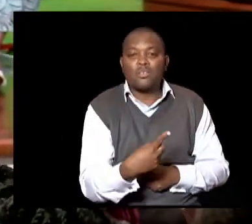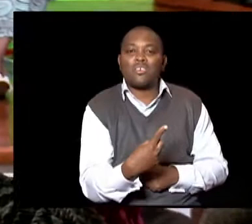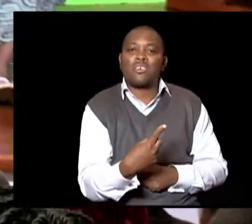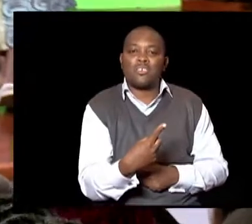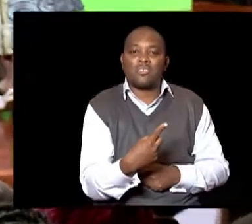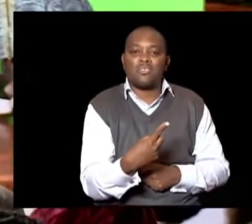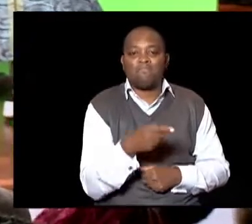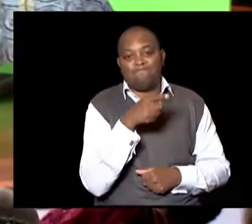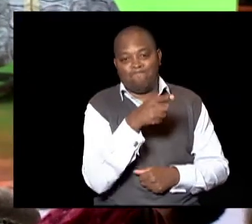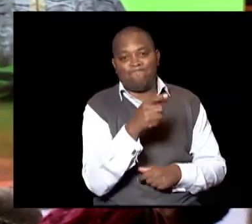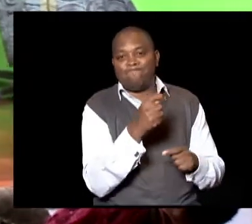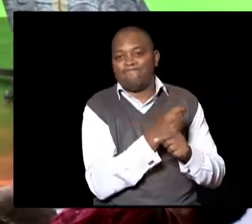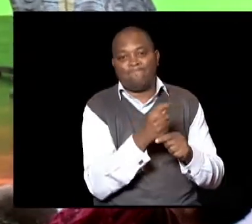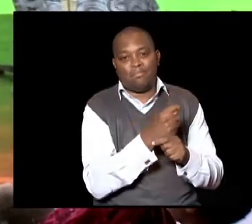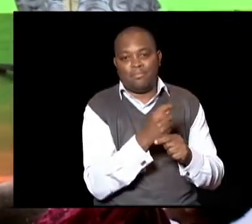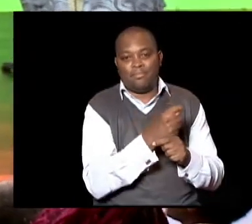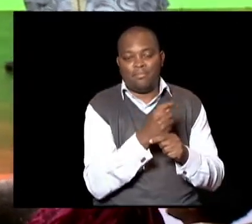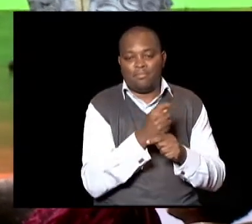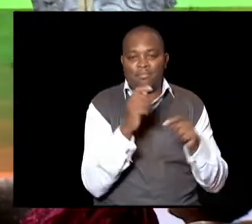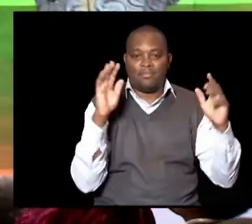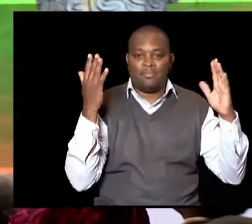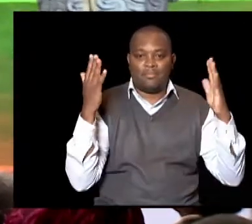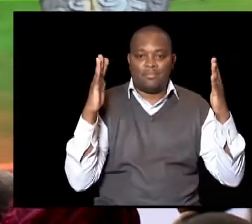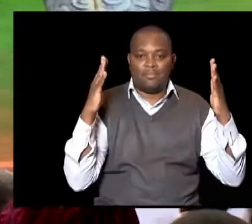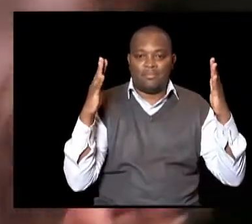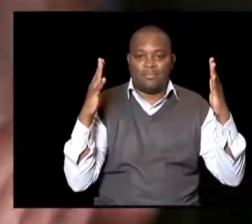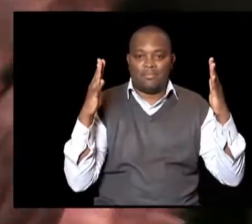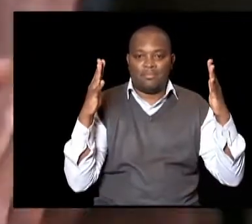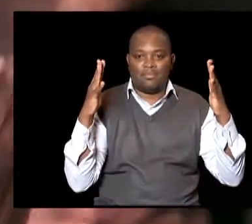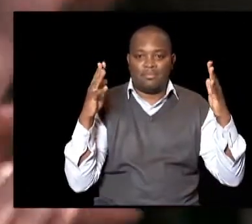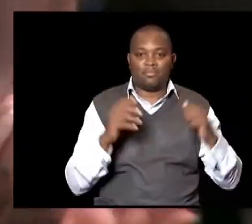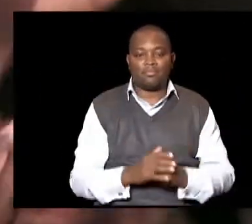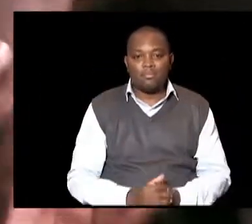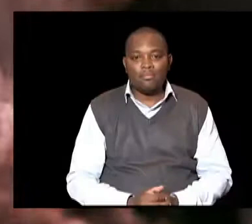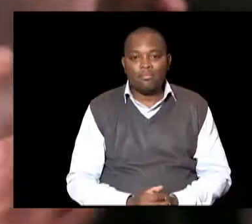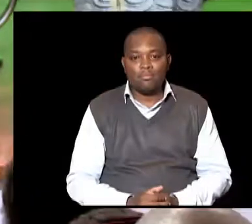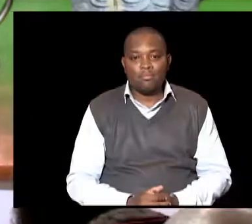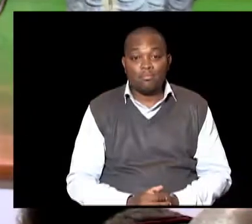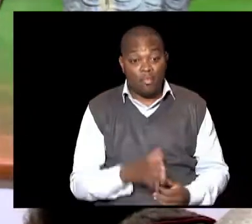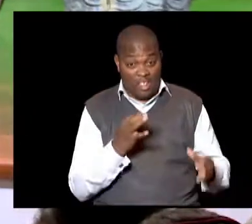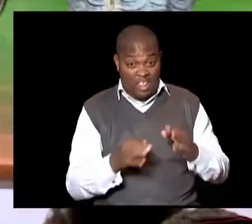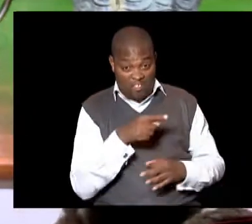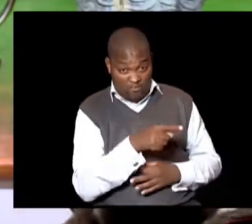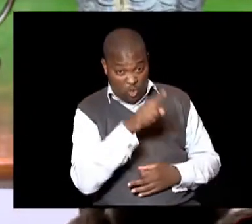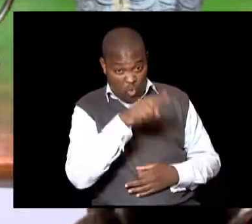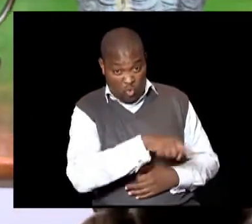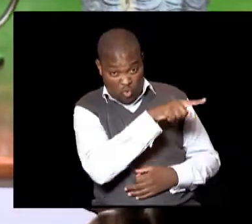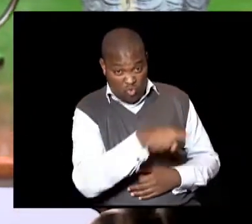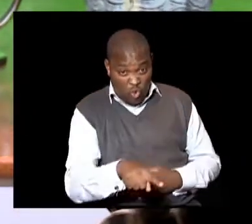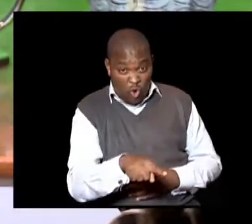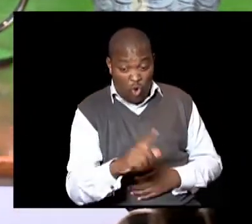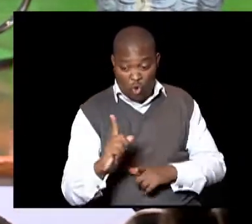,000 Water Training Tupike makofi Anitua Earn Ukienda wrong